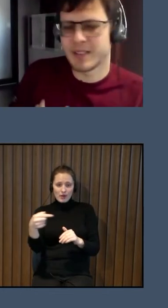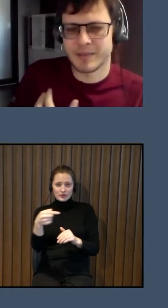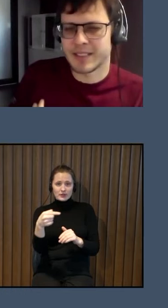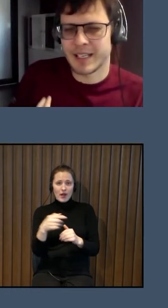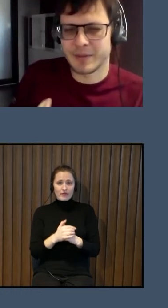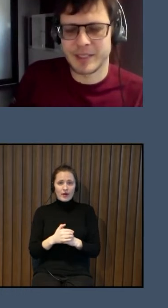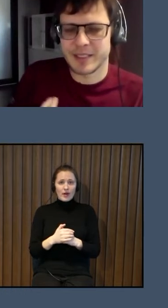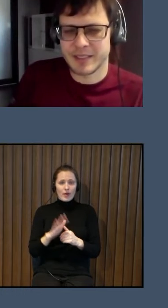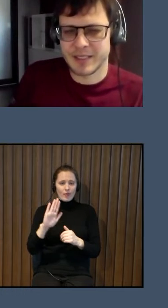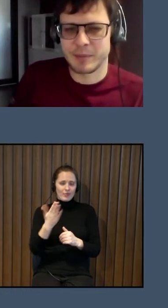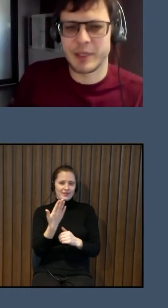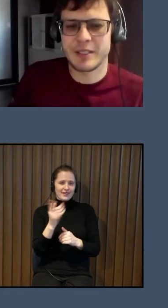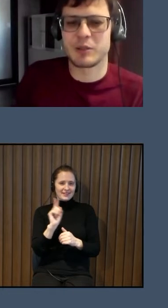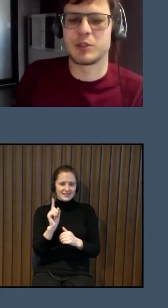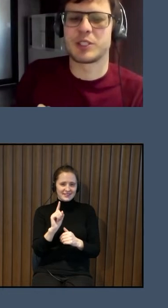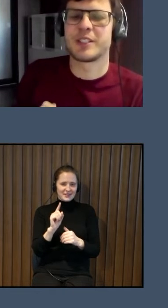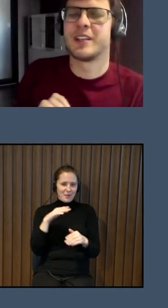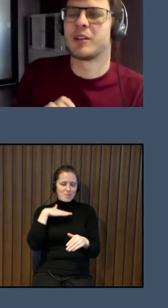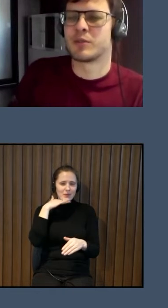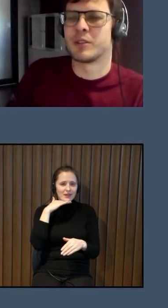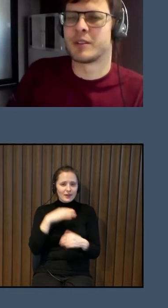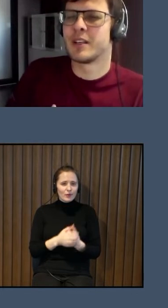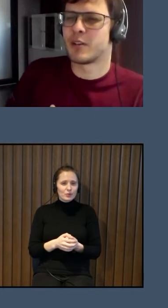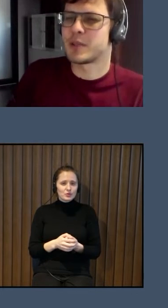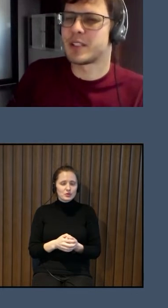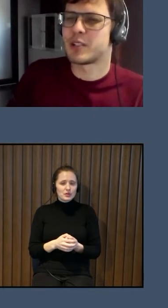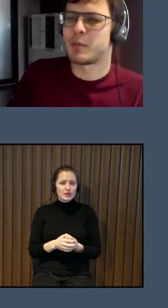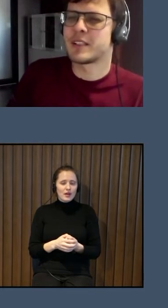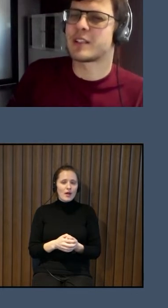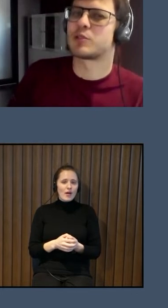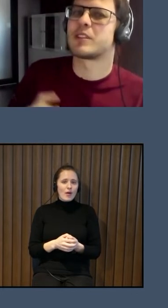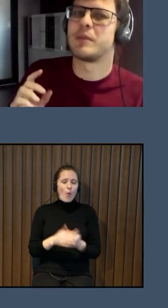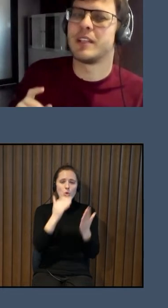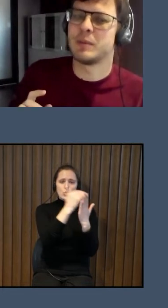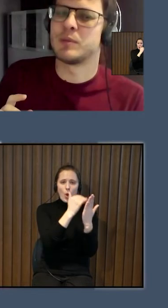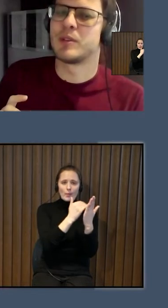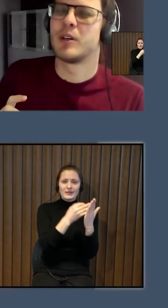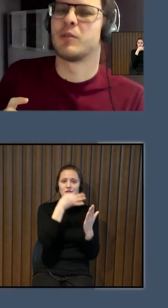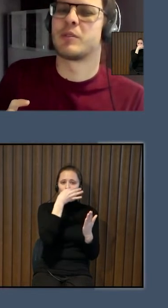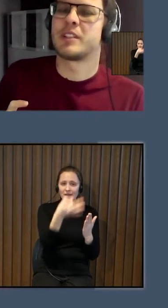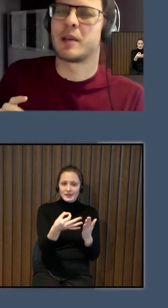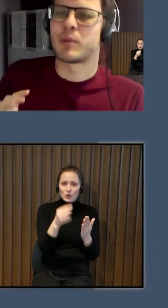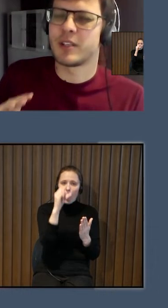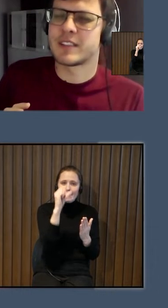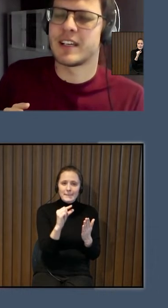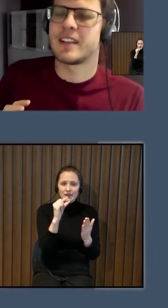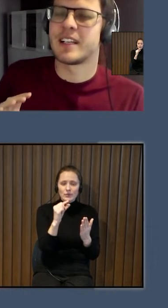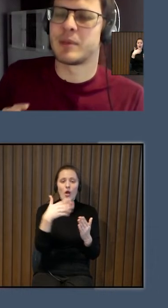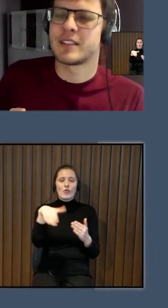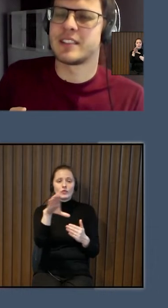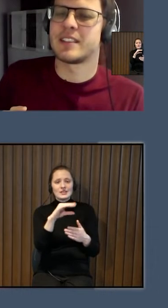vai tas ir pietiekoši. Un normatīvs jau pasaka šo te minimumu, un visiem